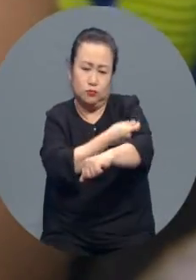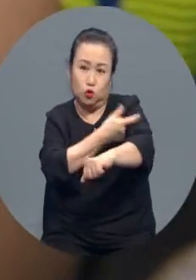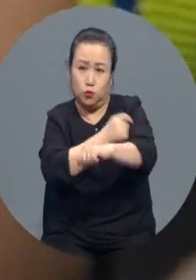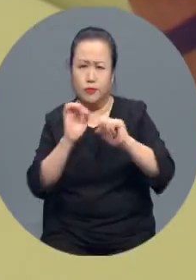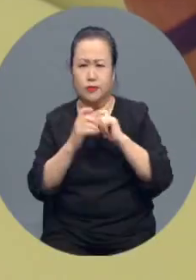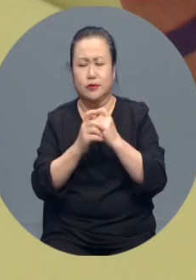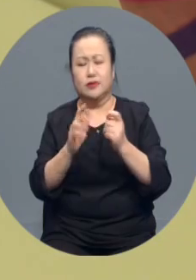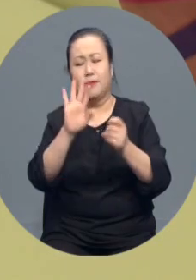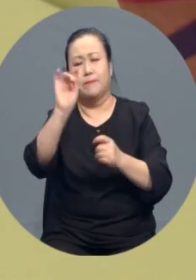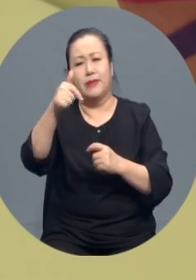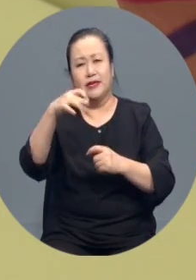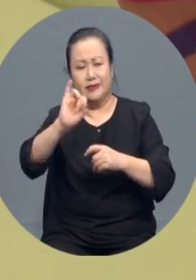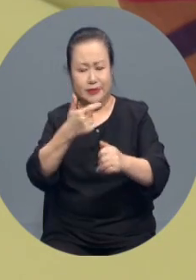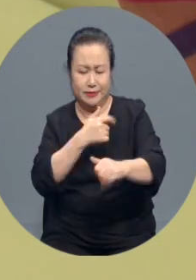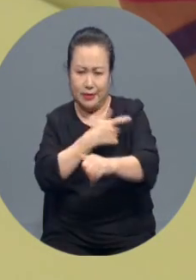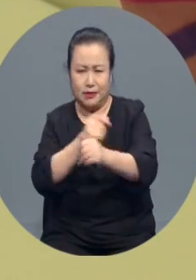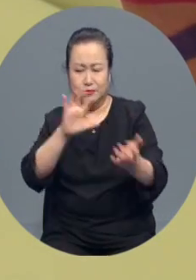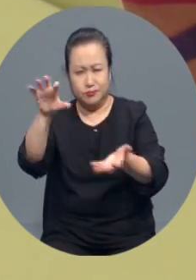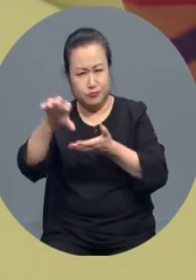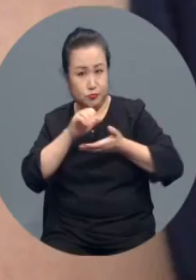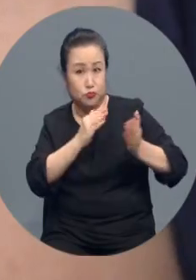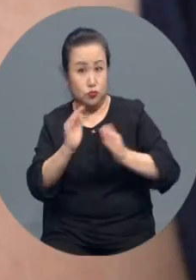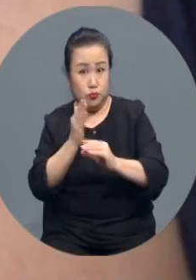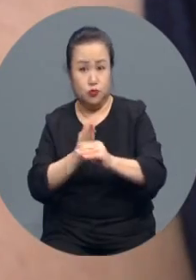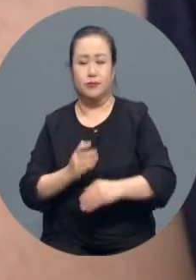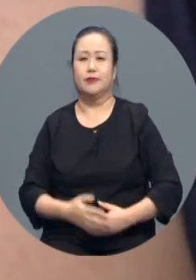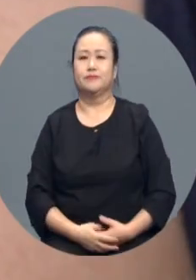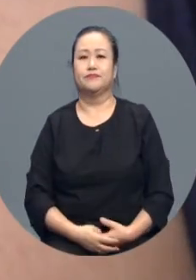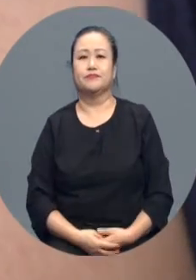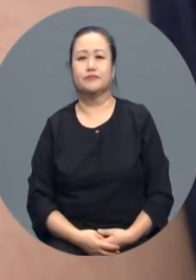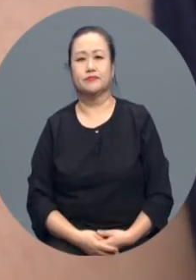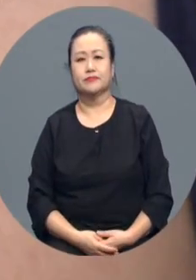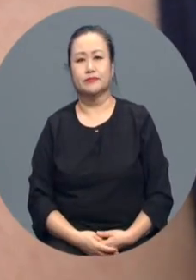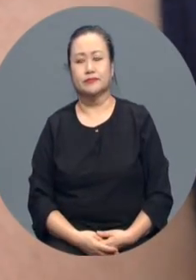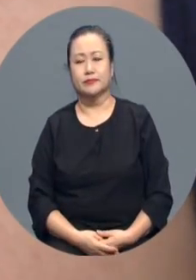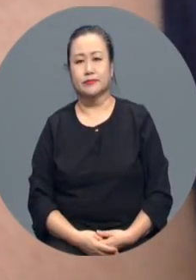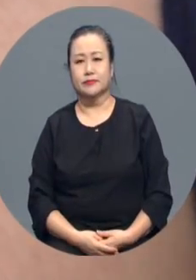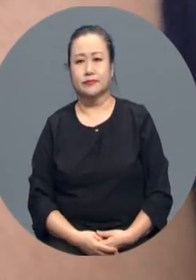회분의 계량 백신 도입을 추진하고 있습니다. MBC 뉴스 류잼미입니다.